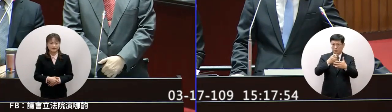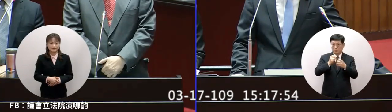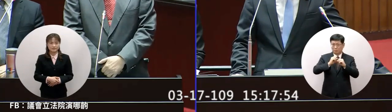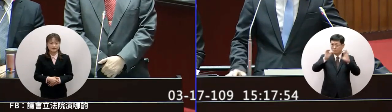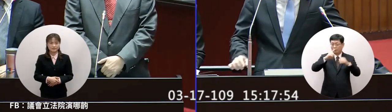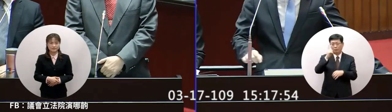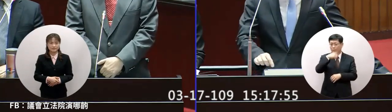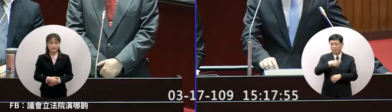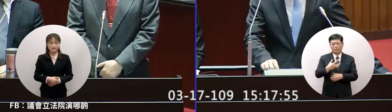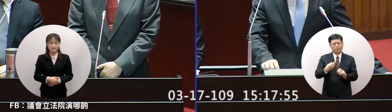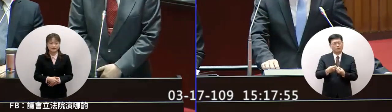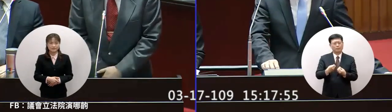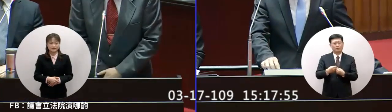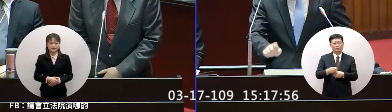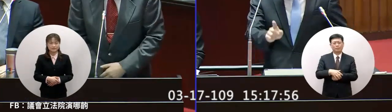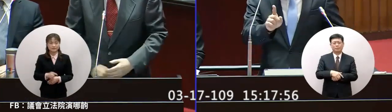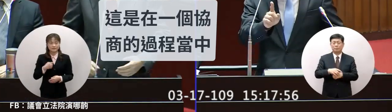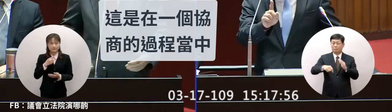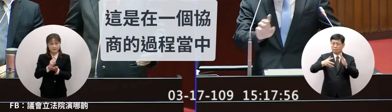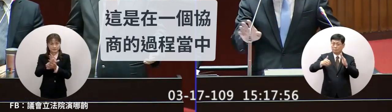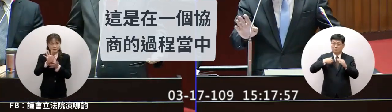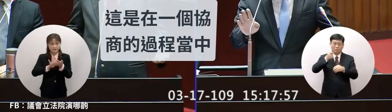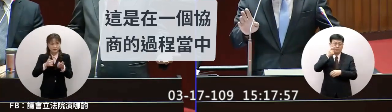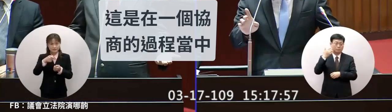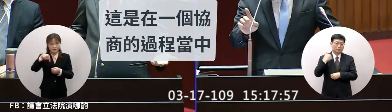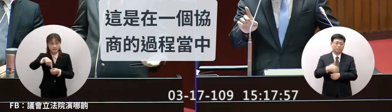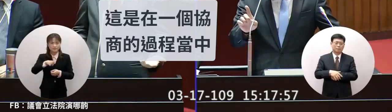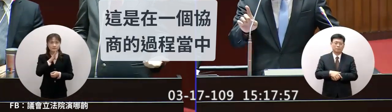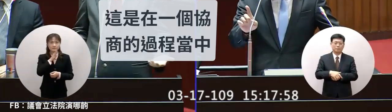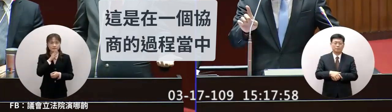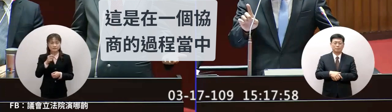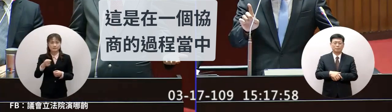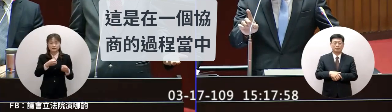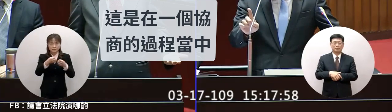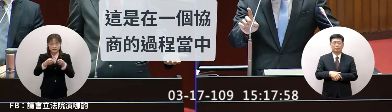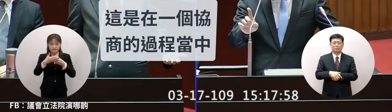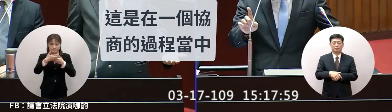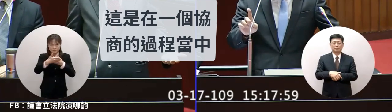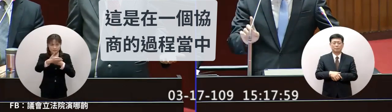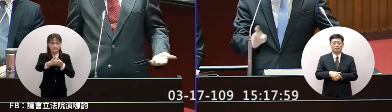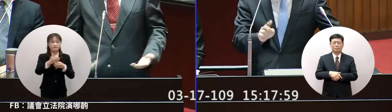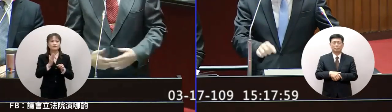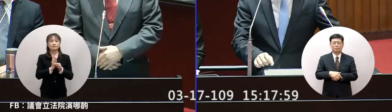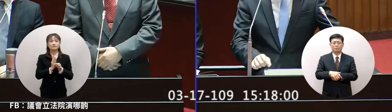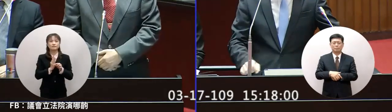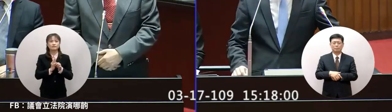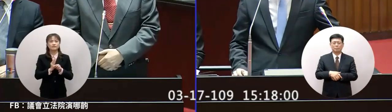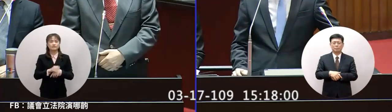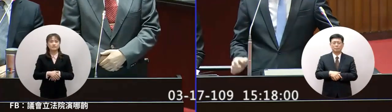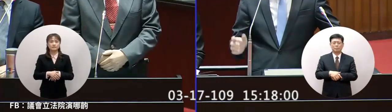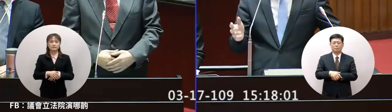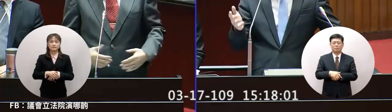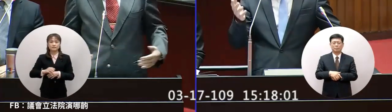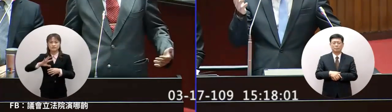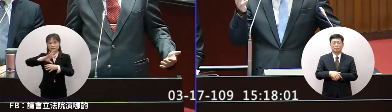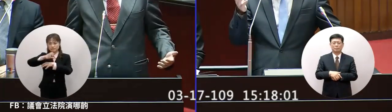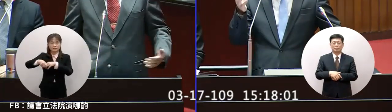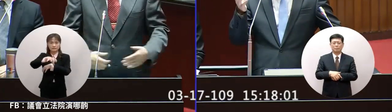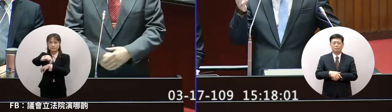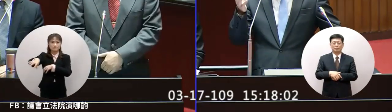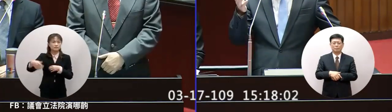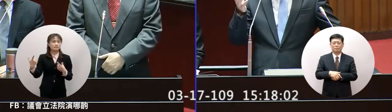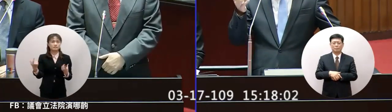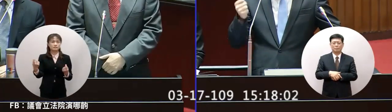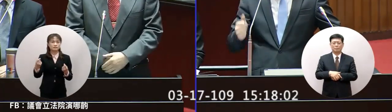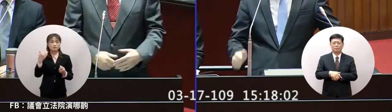公開院長上一個月對不起我想全世界都一樣協商